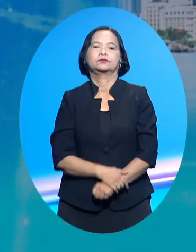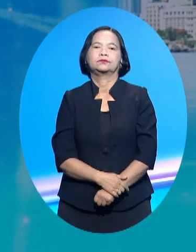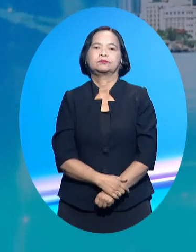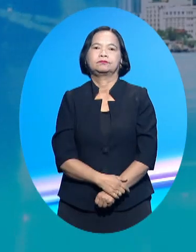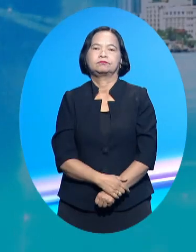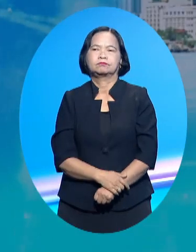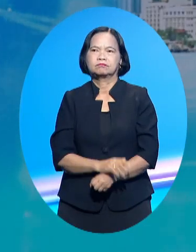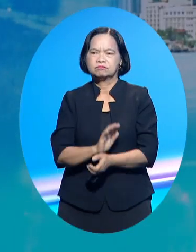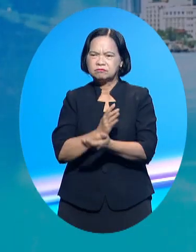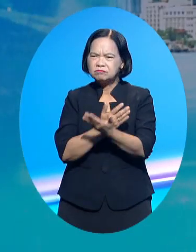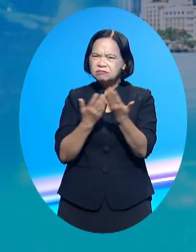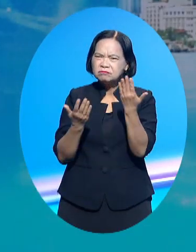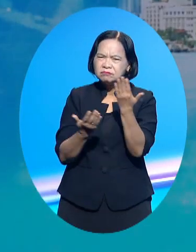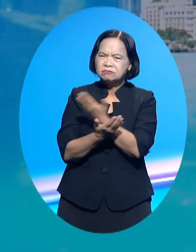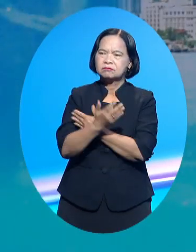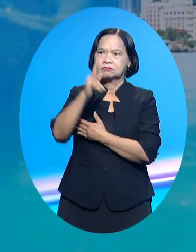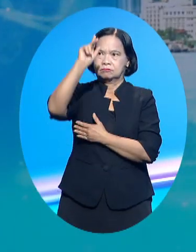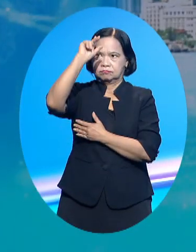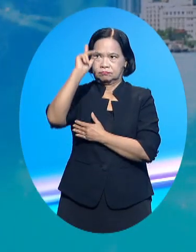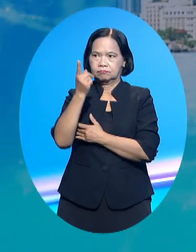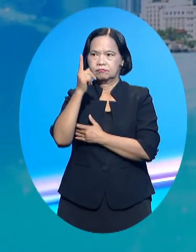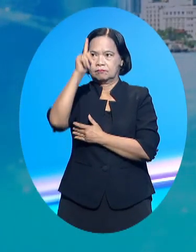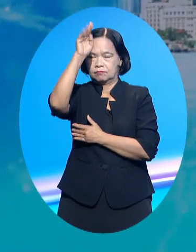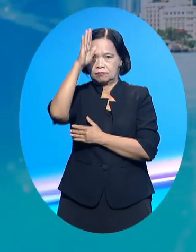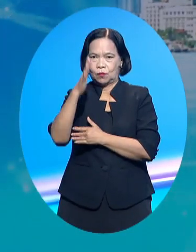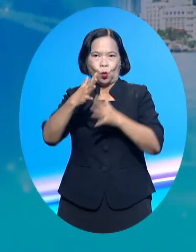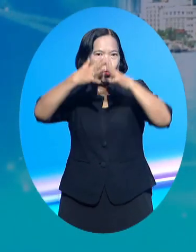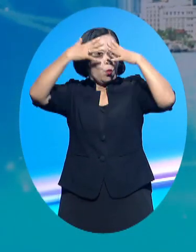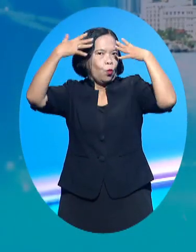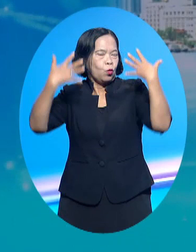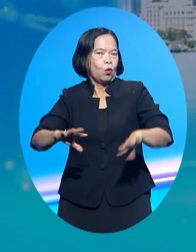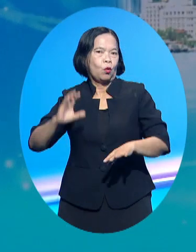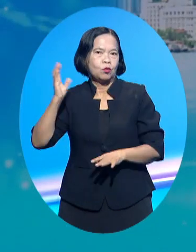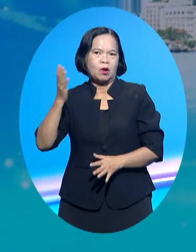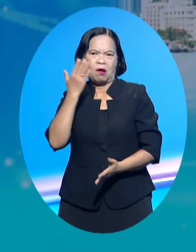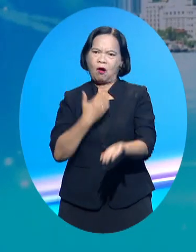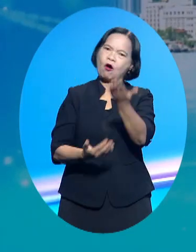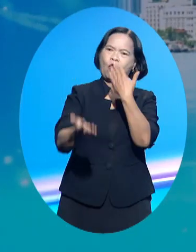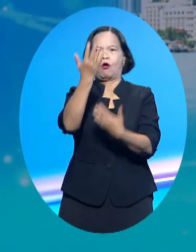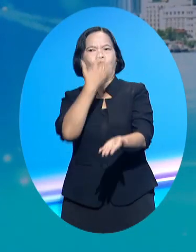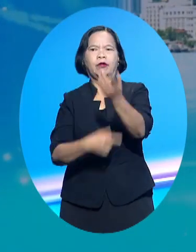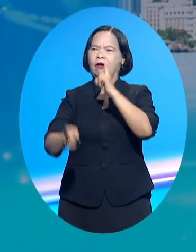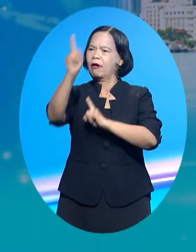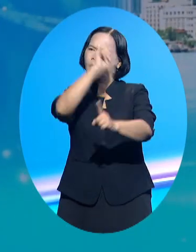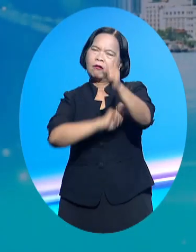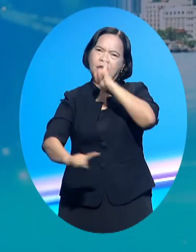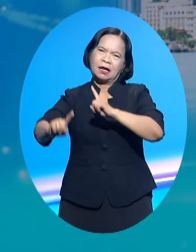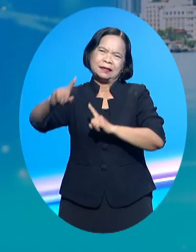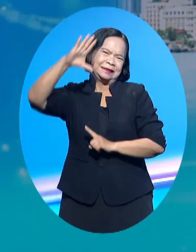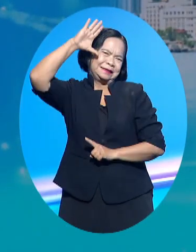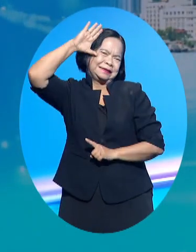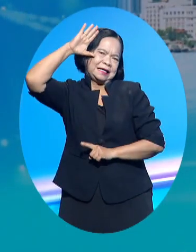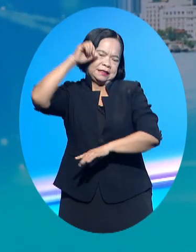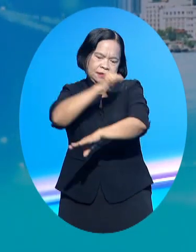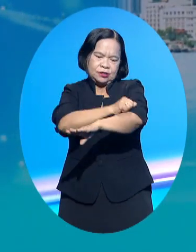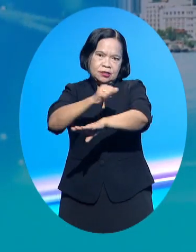Biến đổi khí hậu ngày càng tạo ra thời tiết cực đoan ở nhiều nơi trên thế giới. Sau một thời gian cháy rừng và hàng hán nghiêm trọng, Chile đang phải đối mặt với